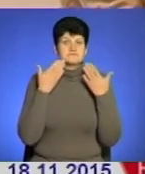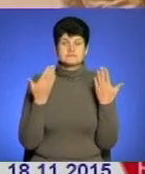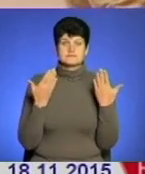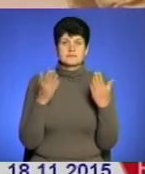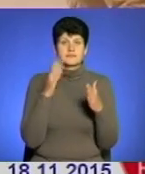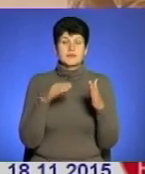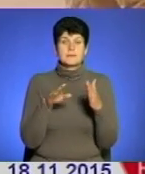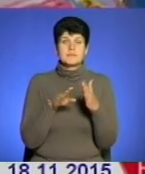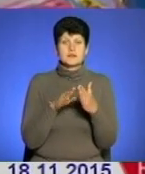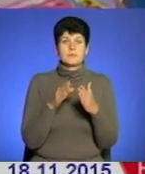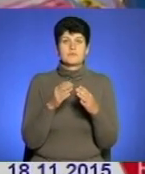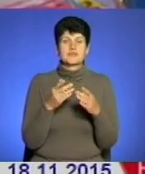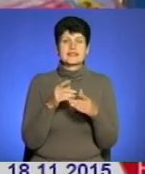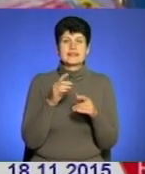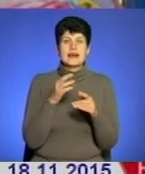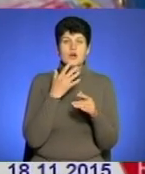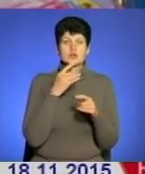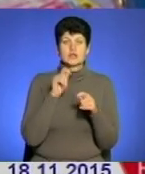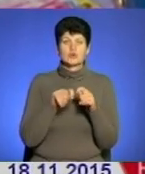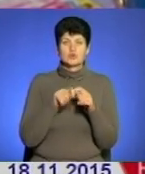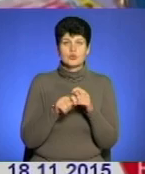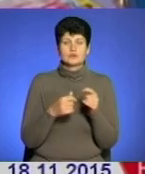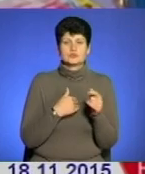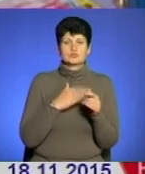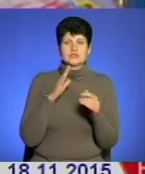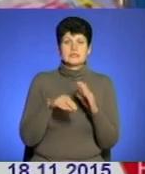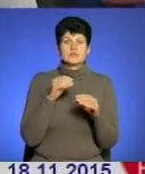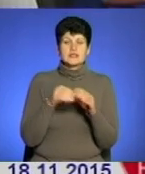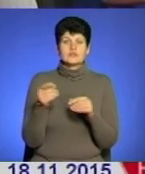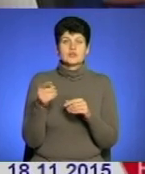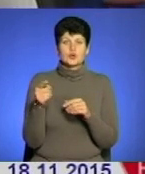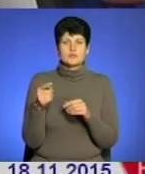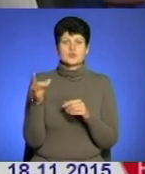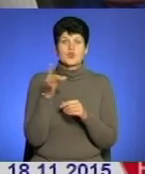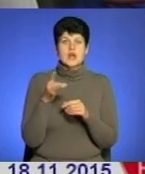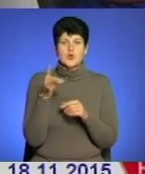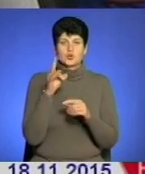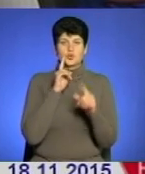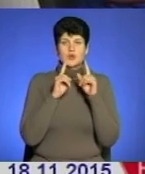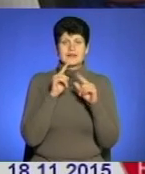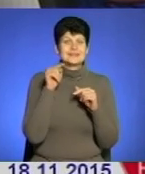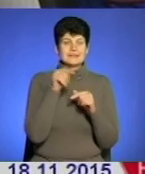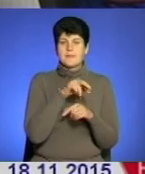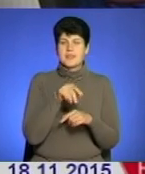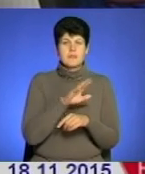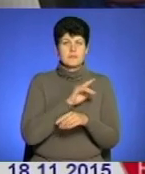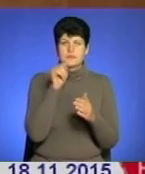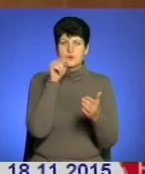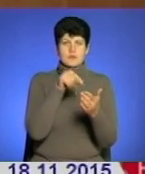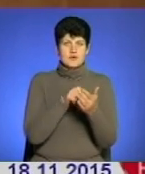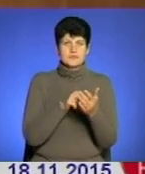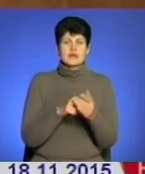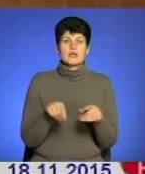Під покровом поліцили народний контроль Ілля балотувався депутатом до Тернопільської районної ради. Там не пройшов. Але